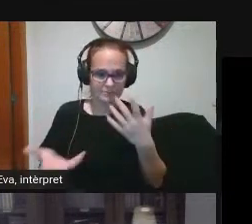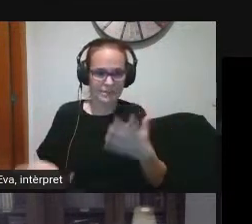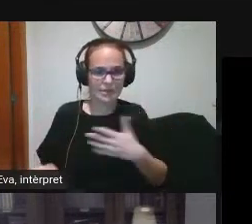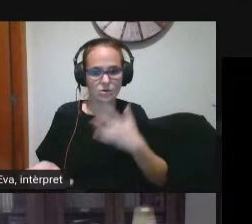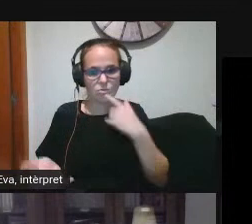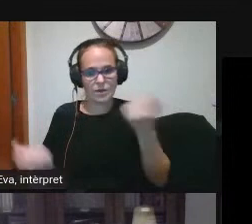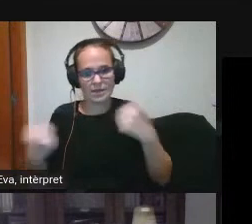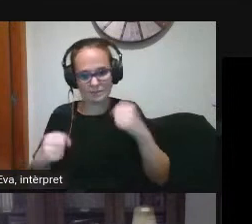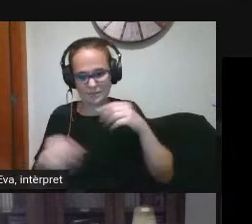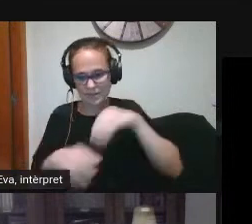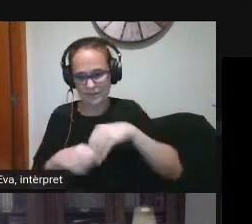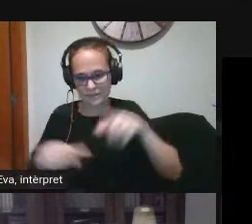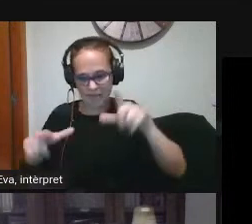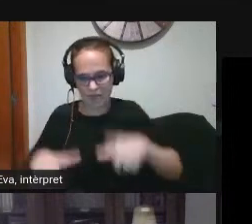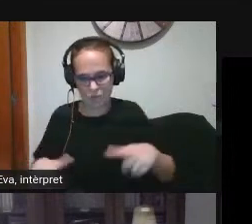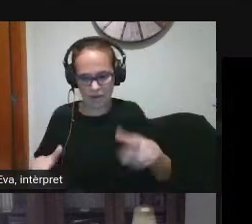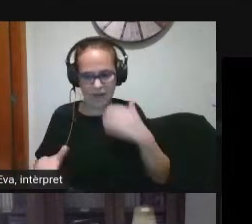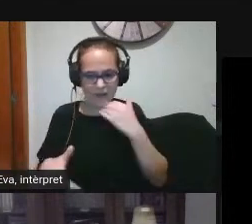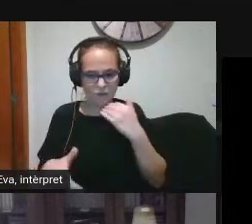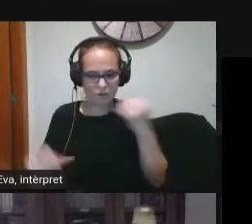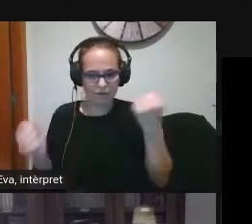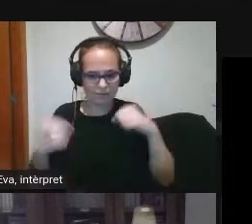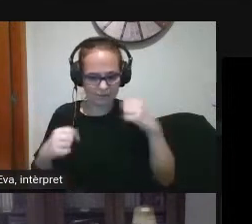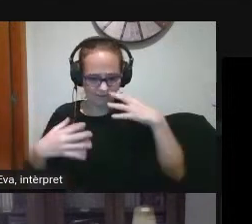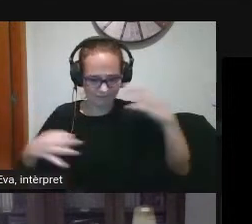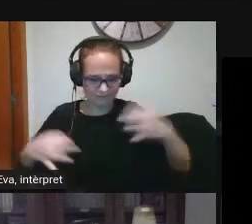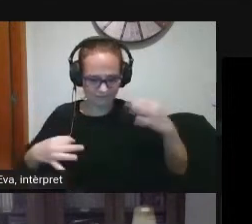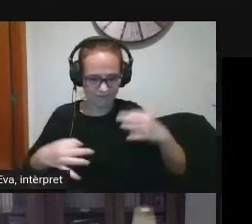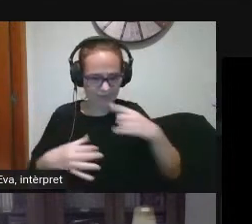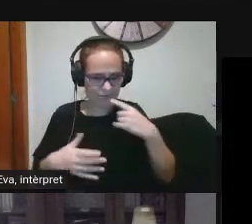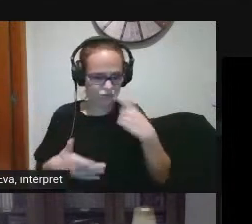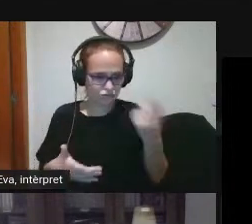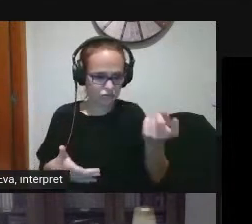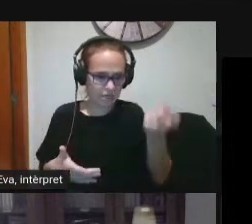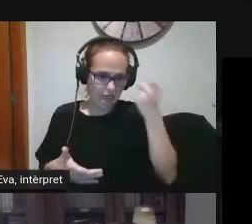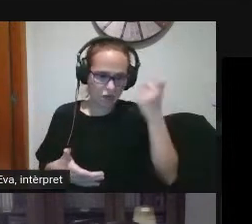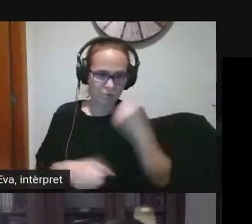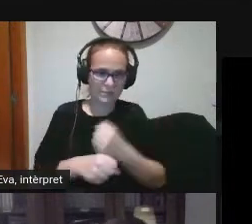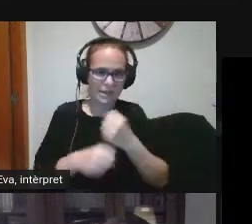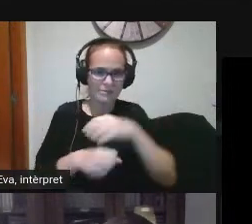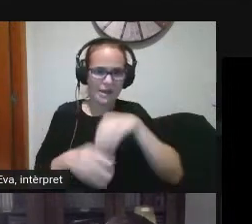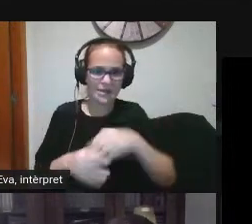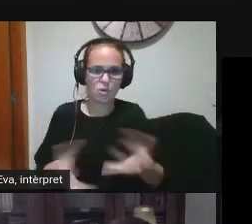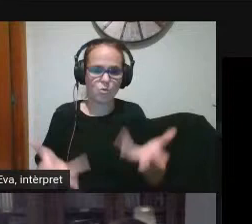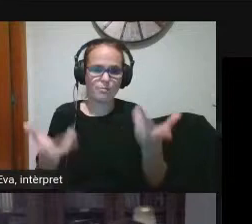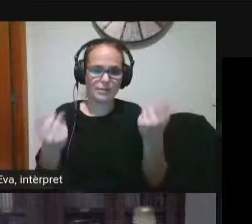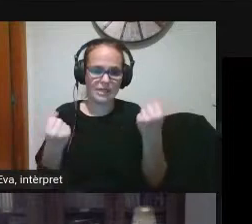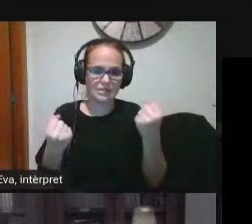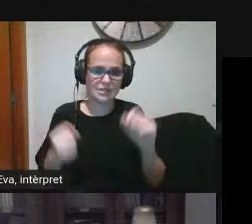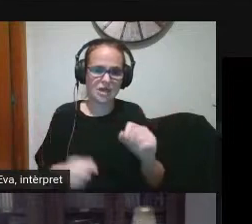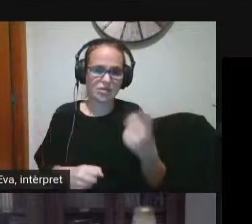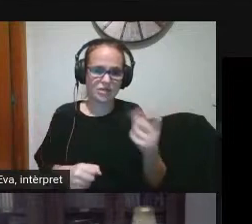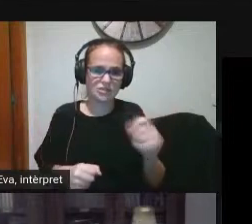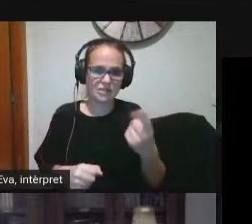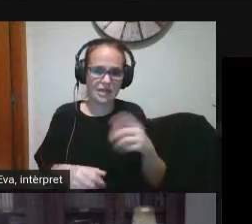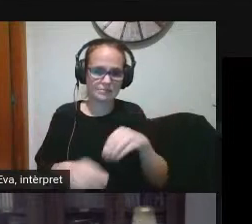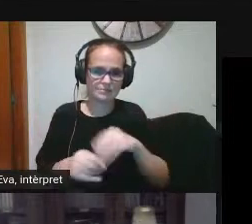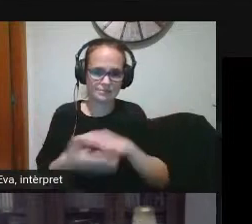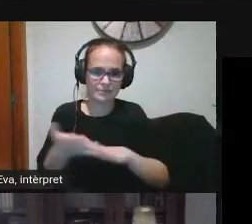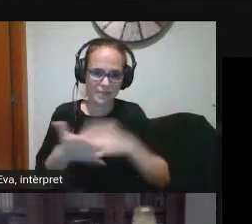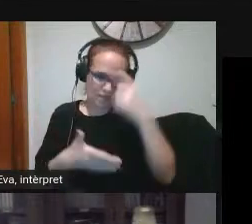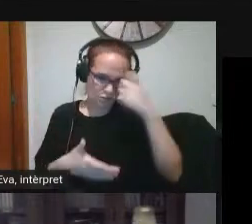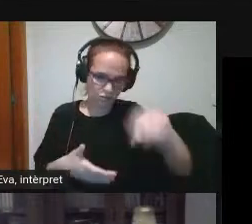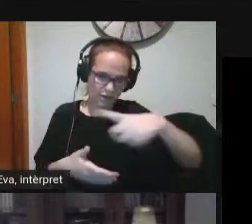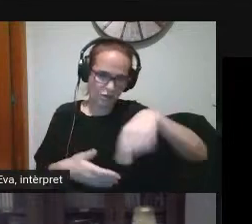alguna pràctica d'aula on l'alumne realment avanci o treballi aquesta competència digital recordeu també